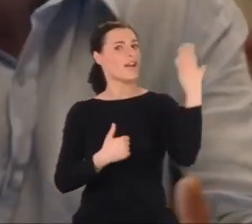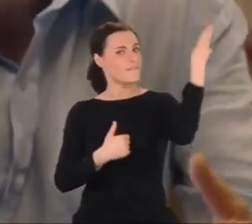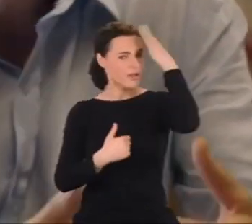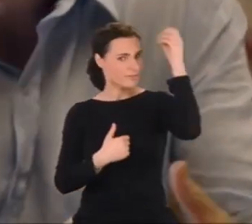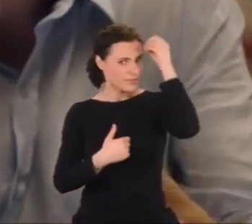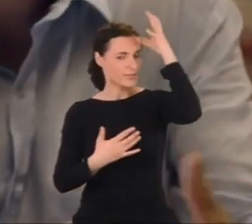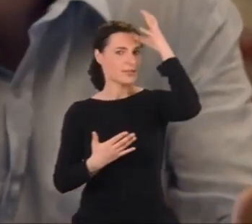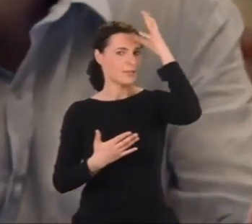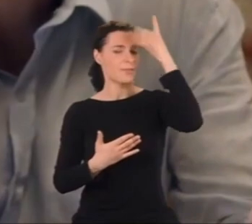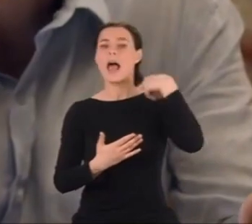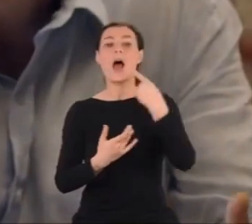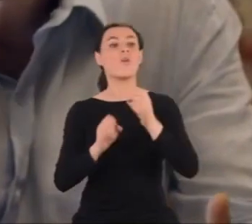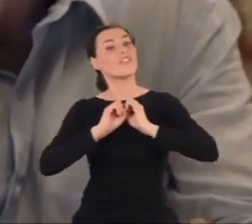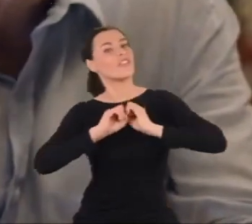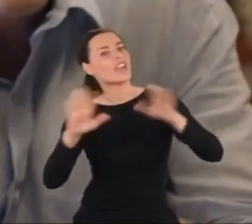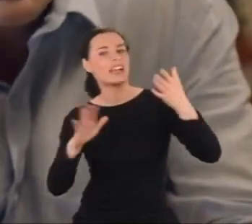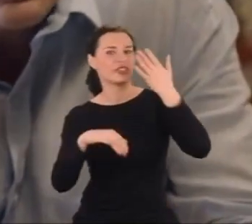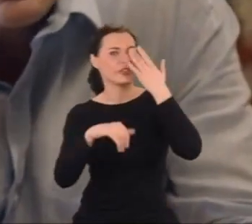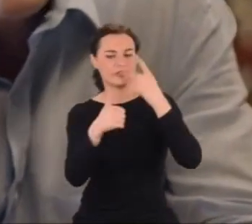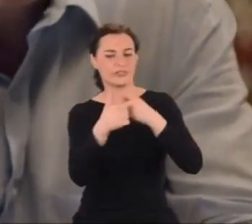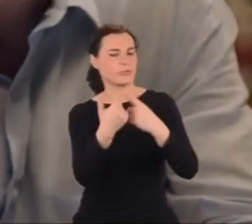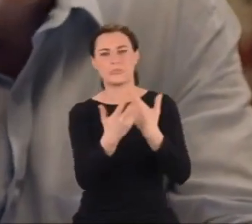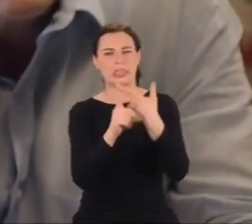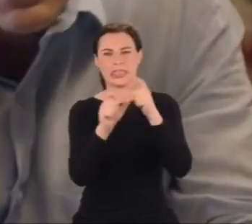Wyszedł, niczego nie wyjaśniając.